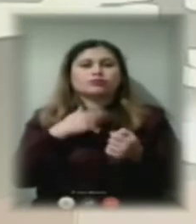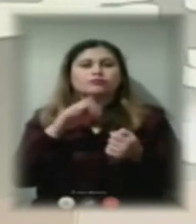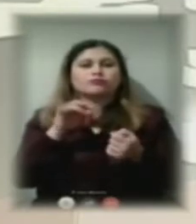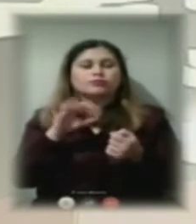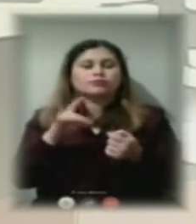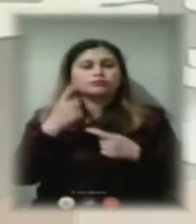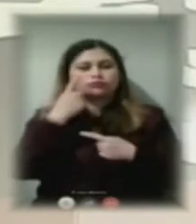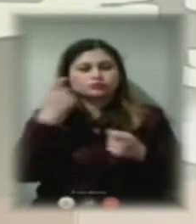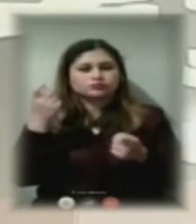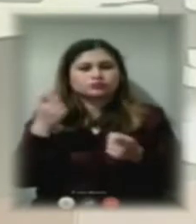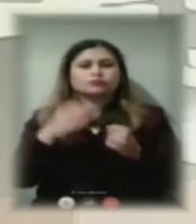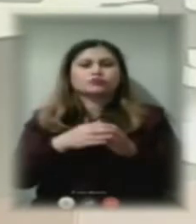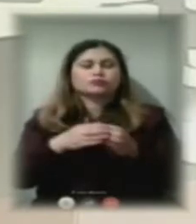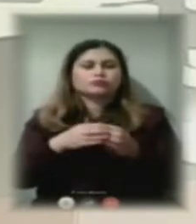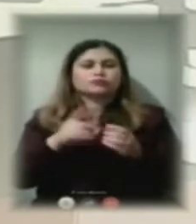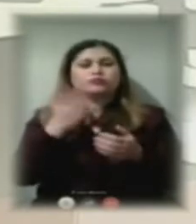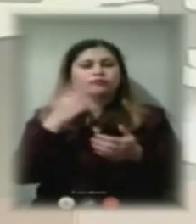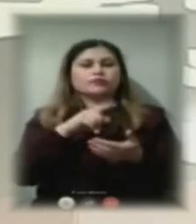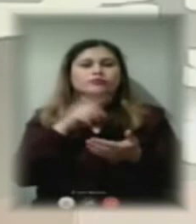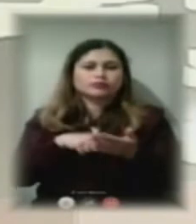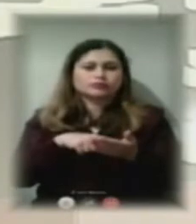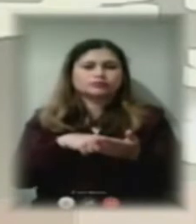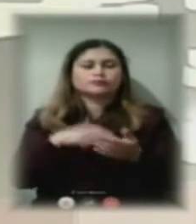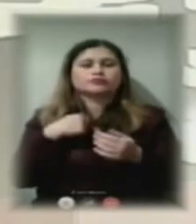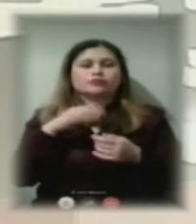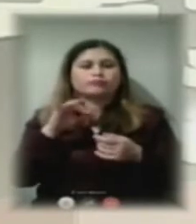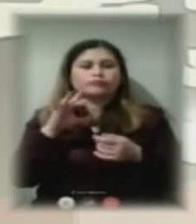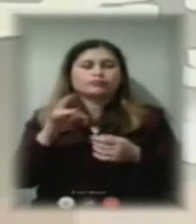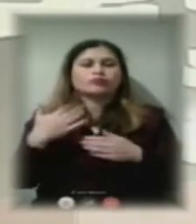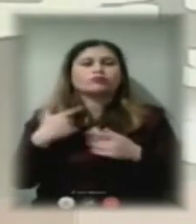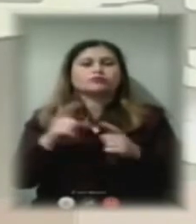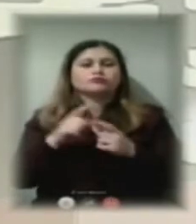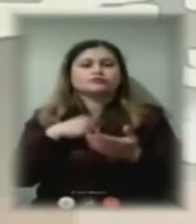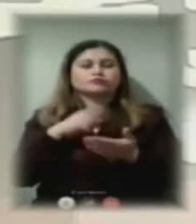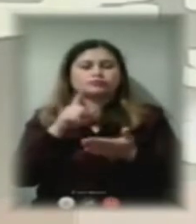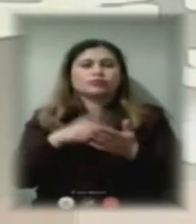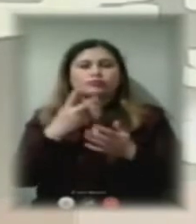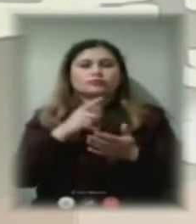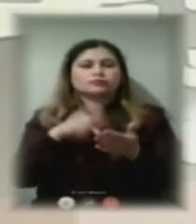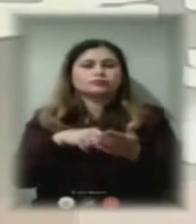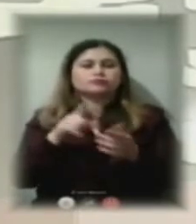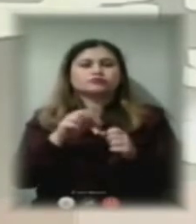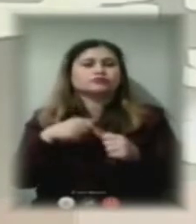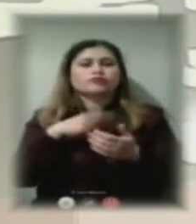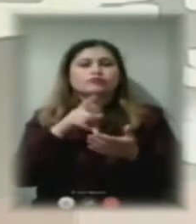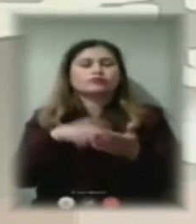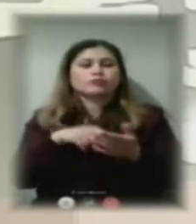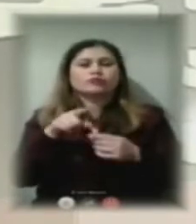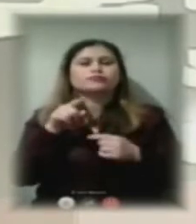мешканцям, задавайте питання, тобто я буду на ефірі і так далі. І тут в мене є два питання, одне з яких я хочу задати. З приводу того, що,